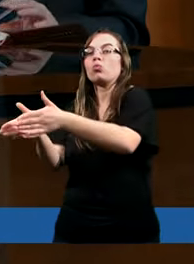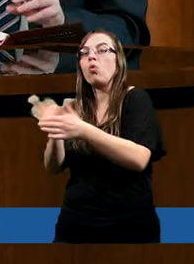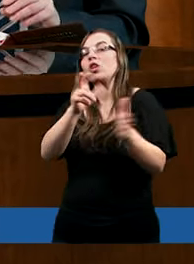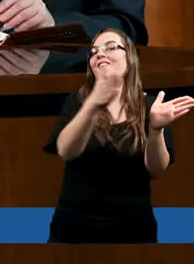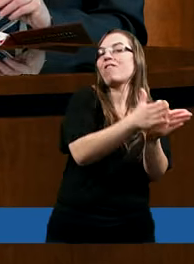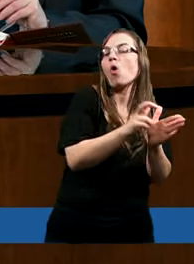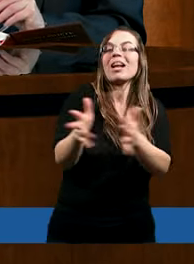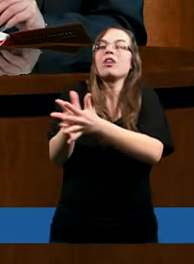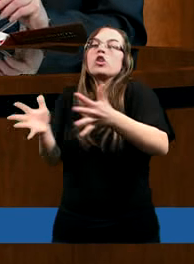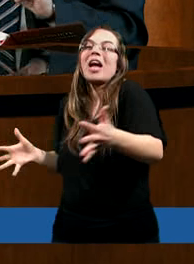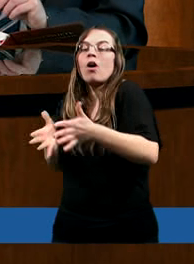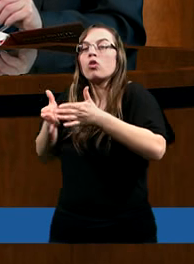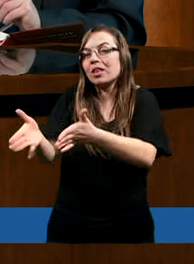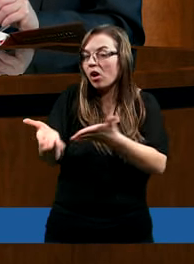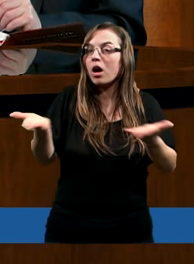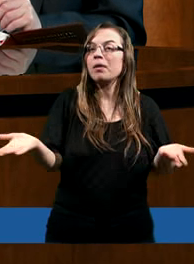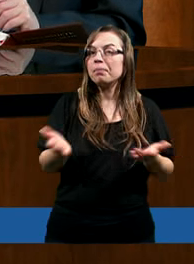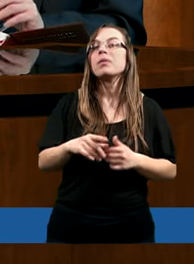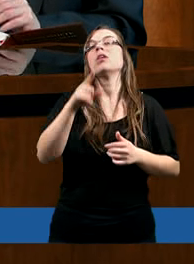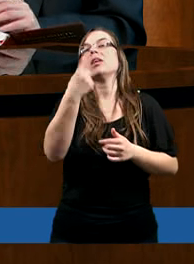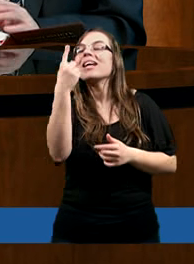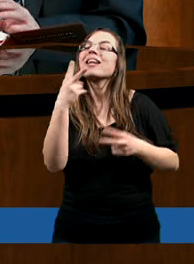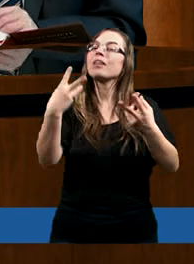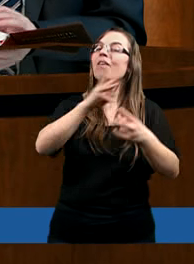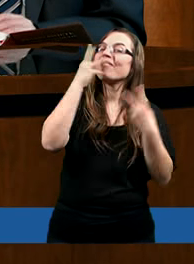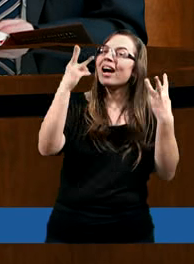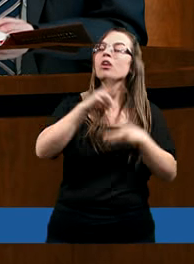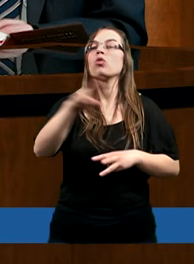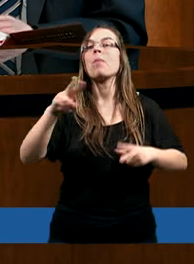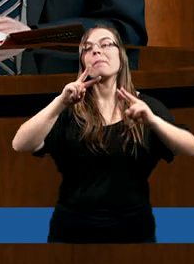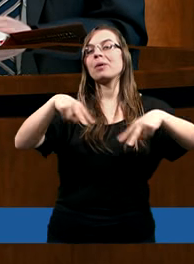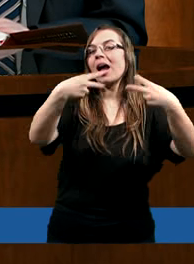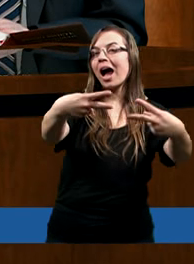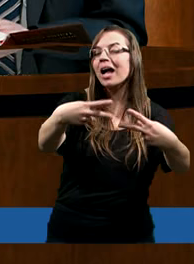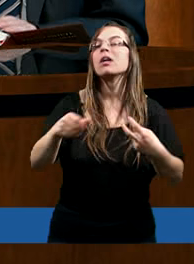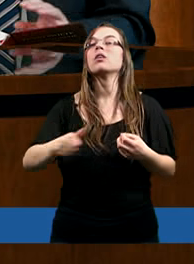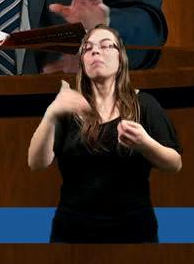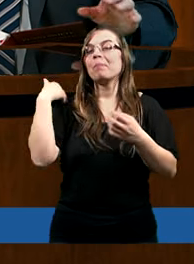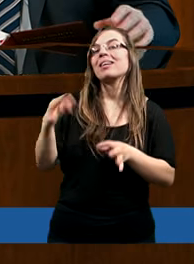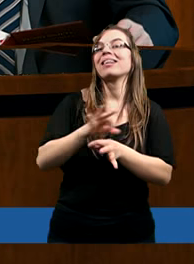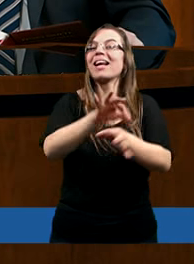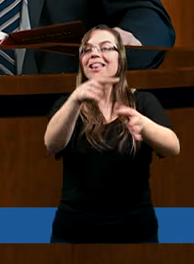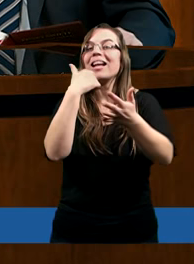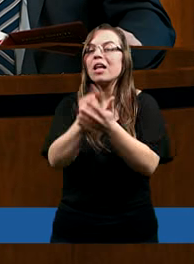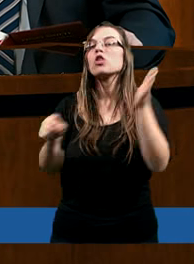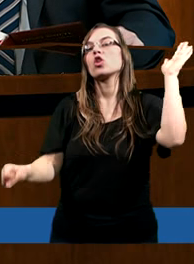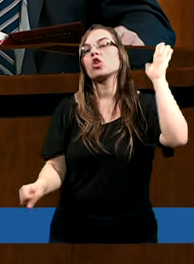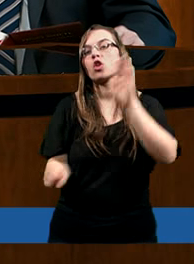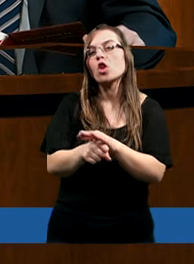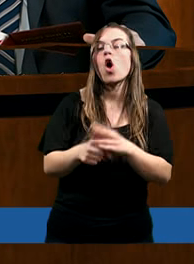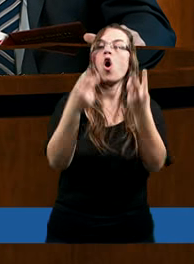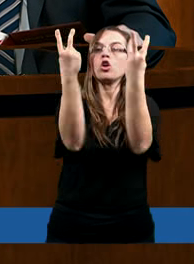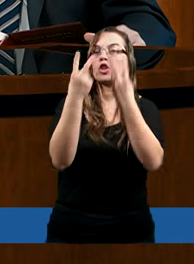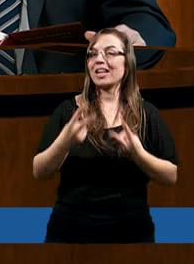I ja dodałbym jeszcze jedną taką ciekawą rzecz. Mianowicie, że ten list kierowany jest do